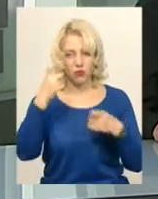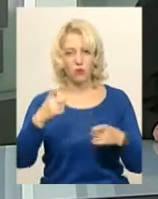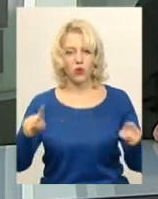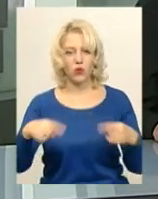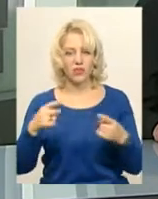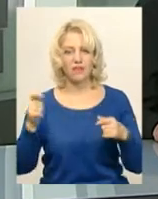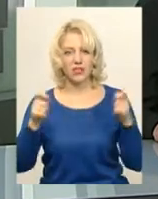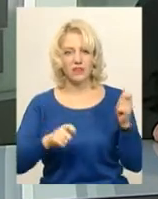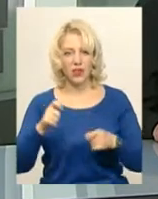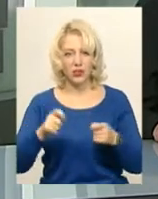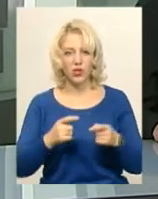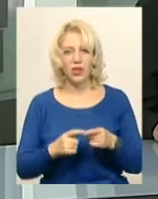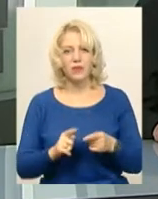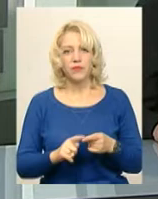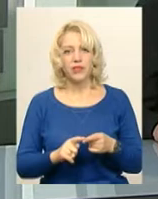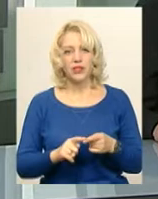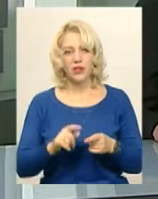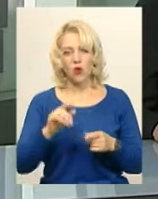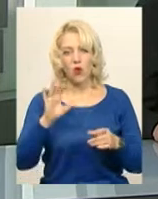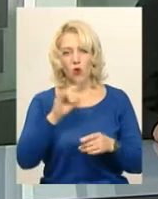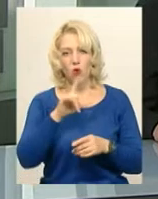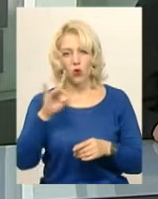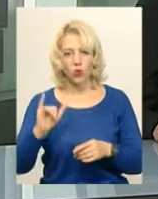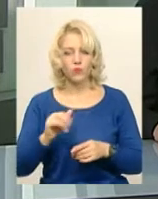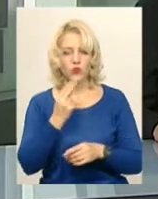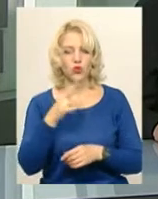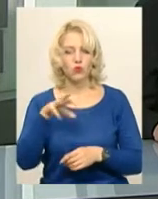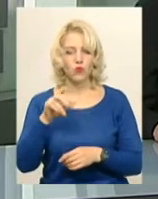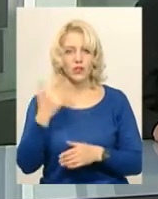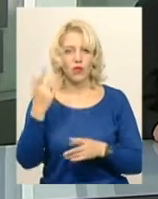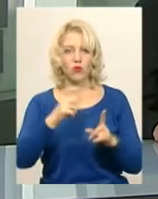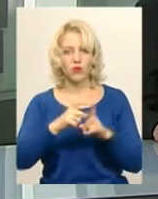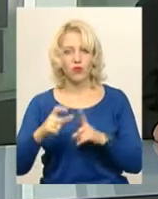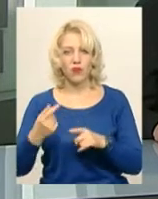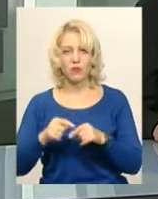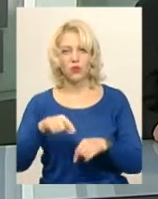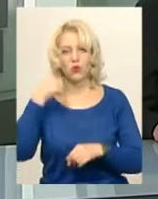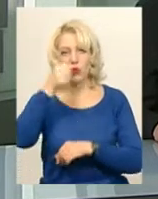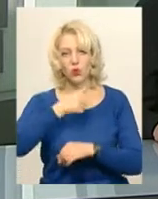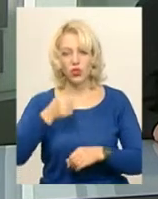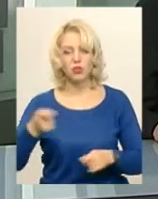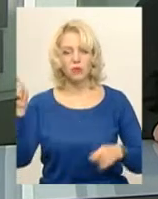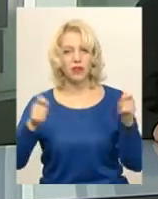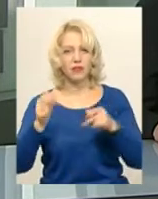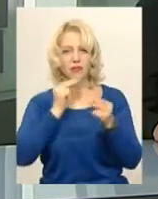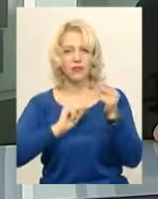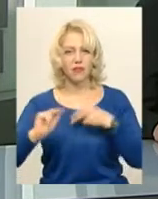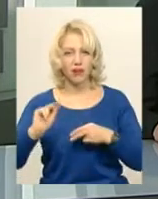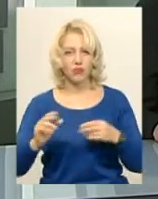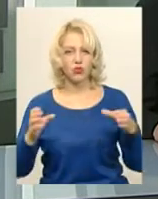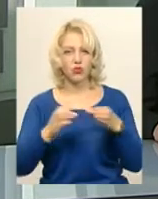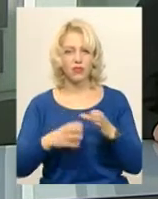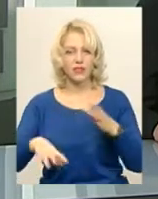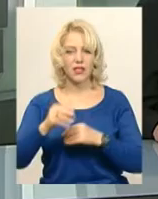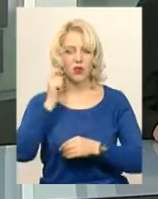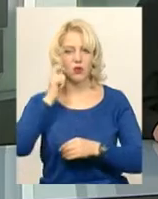керівник Хмельницького академічного муніципального камерного хору Ігор Цмур. За його словами, цьогоріч до Хмельницького приїхали кращі хорові колективи зі